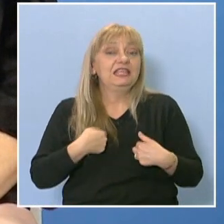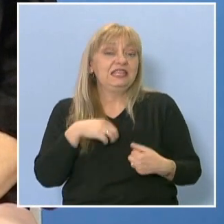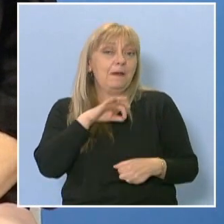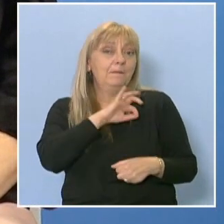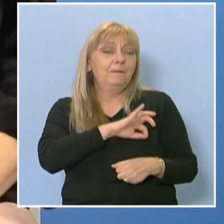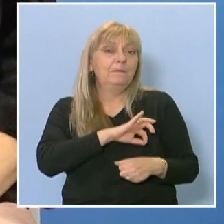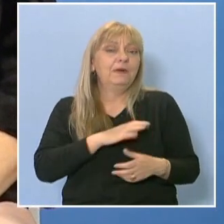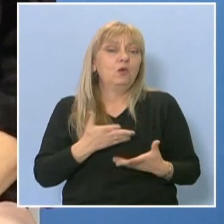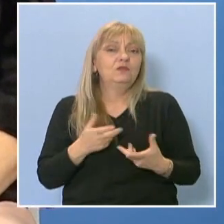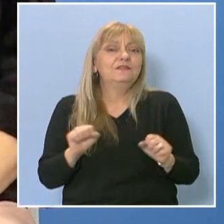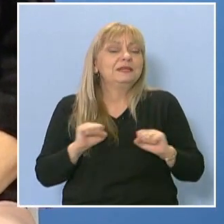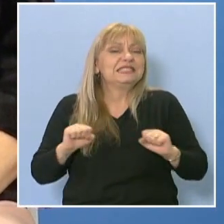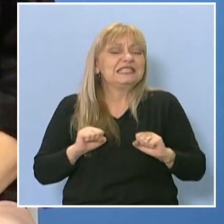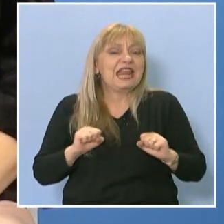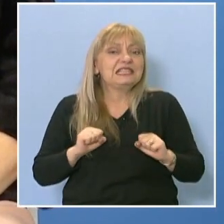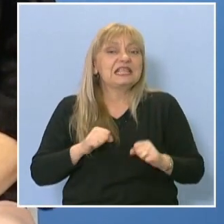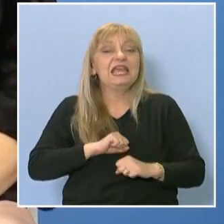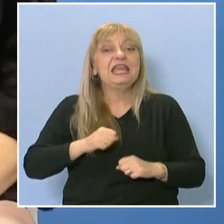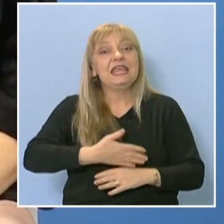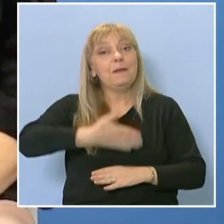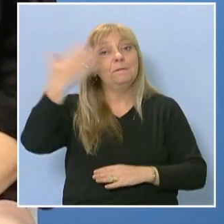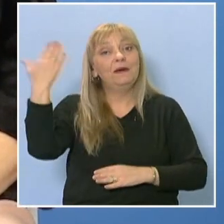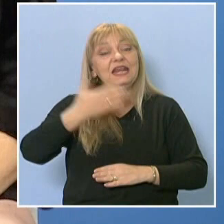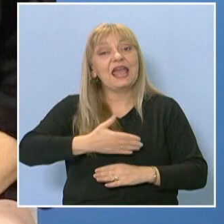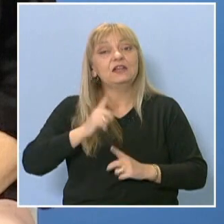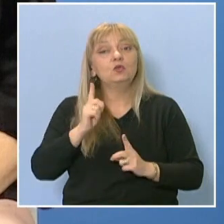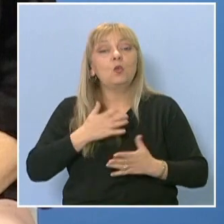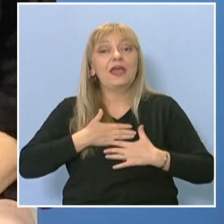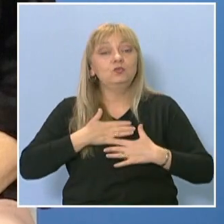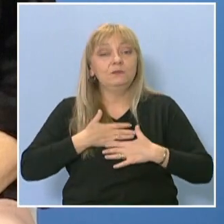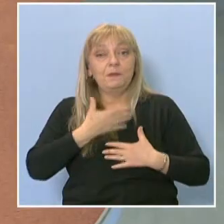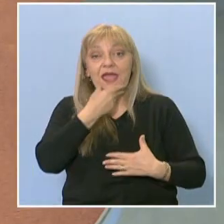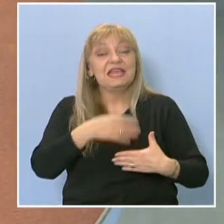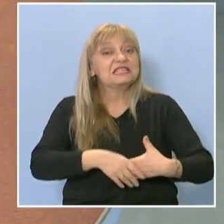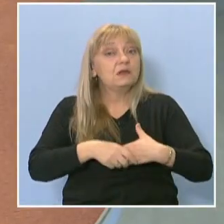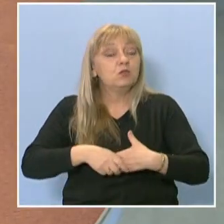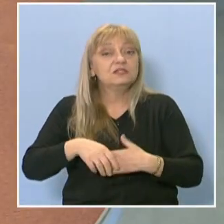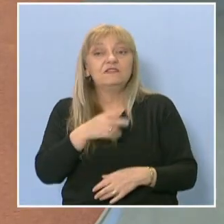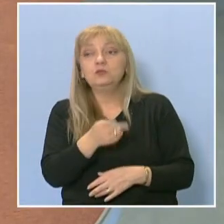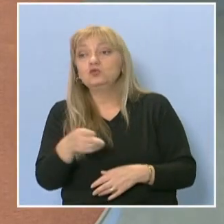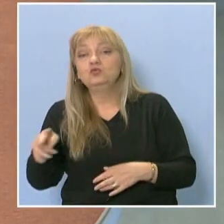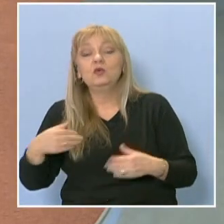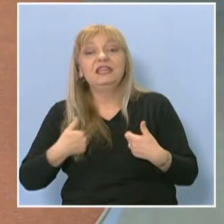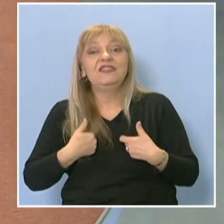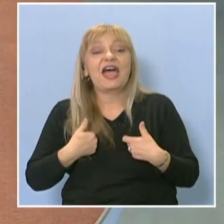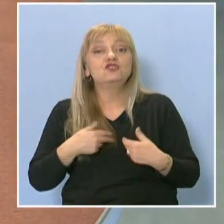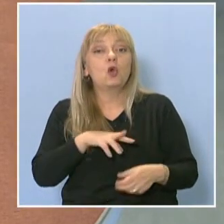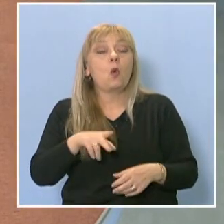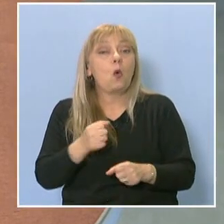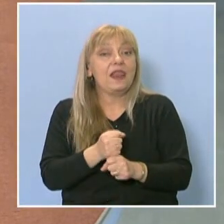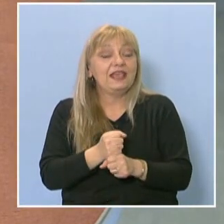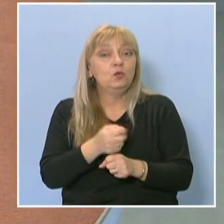преодоляваме стреса и бариерата, която имаме. Запознаваме се с други наши студенти от други